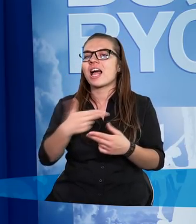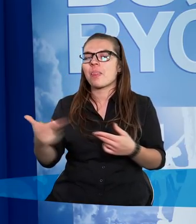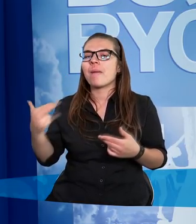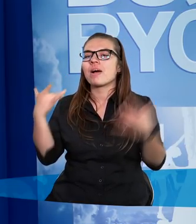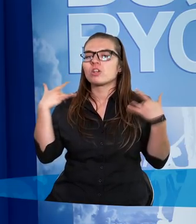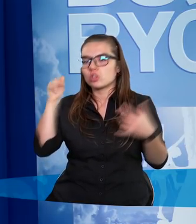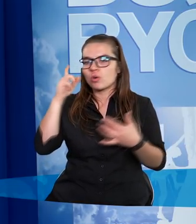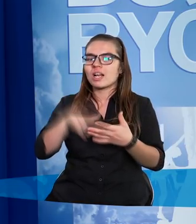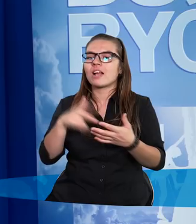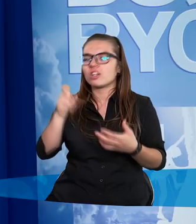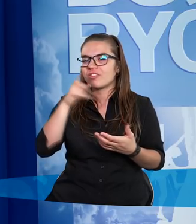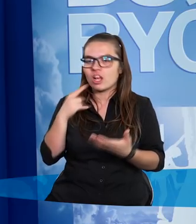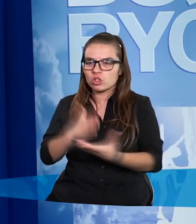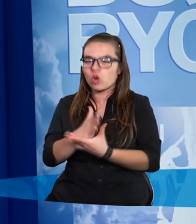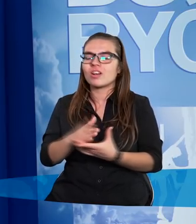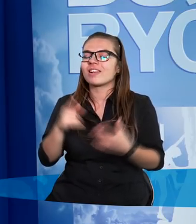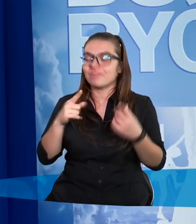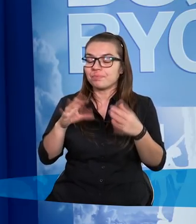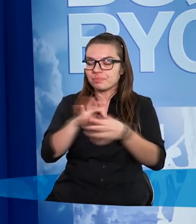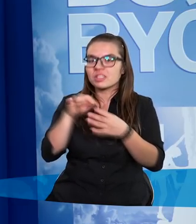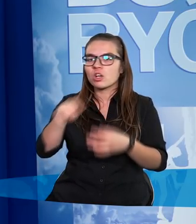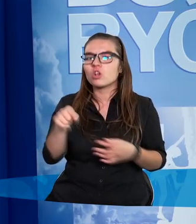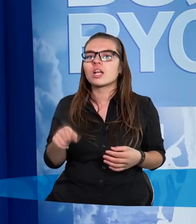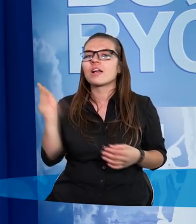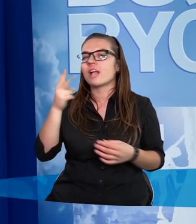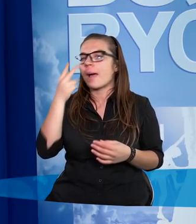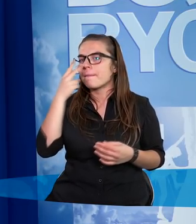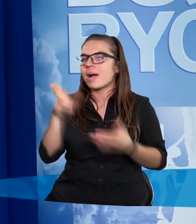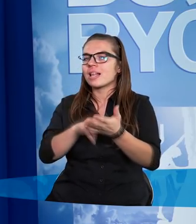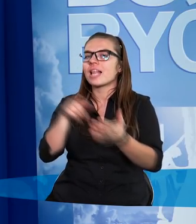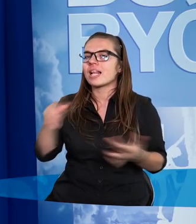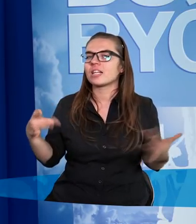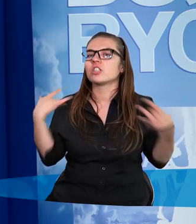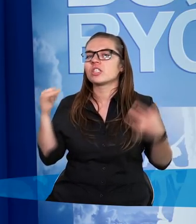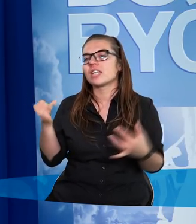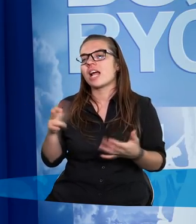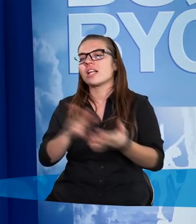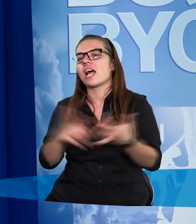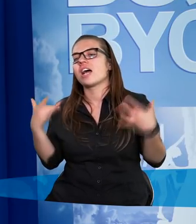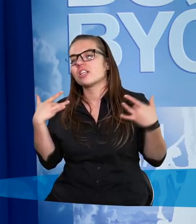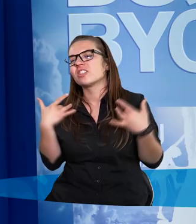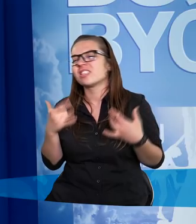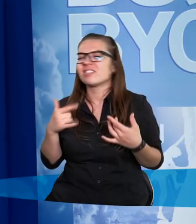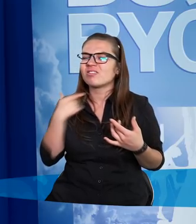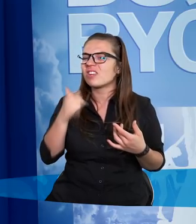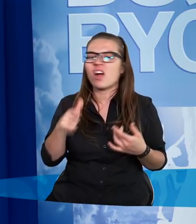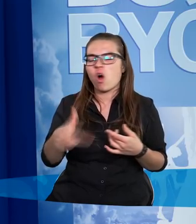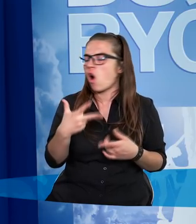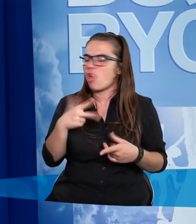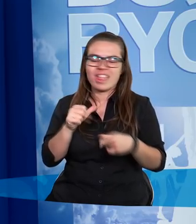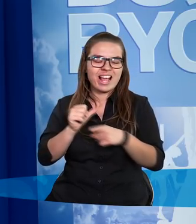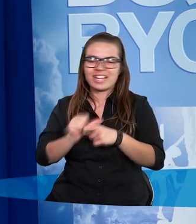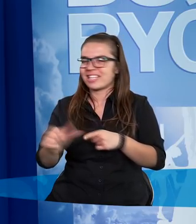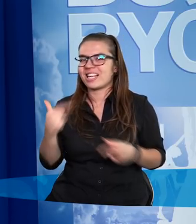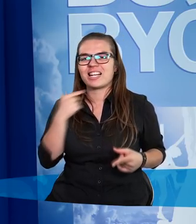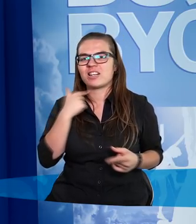wierzącego sprowadza się do tego, że patrzymy na takie życie jako na życie nudne. Ono nie jest